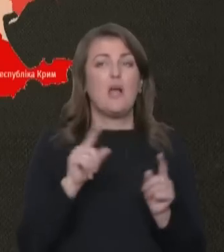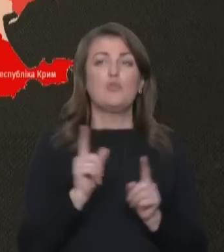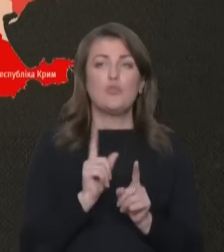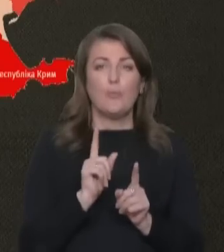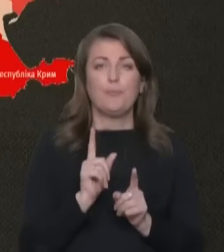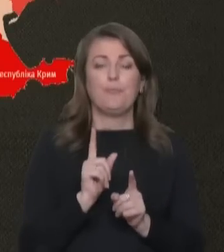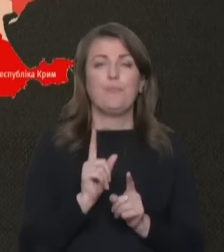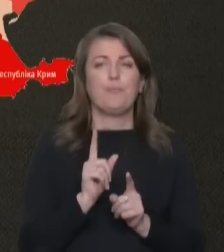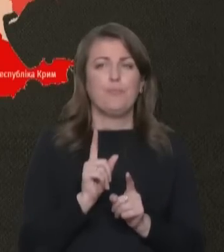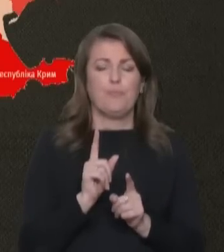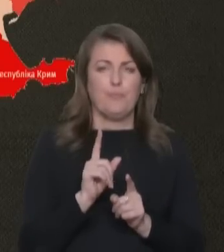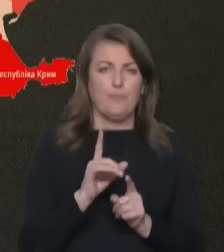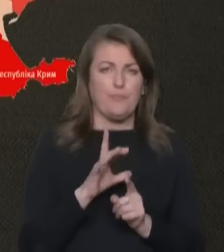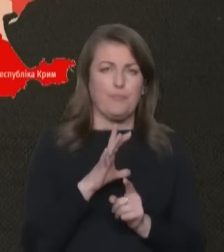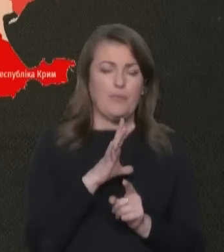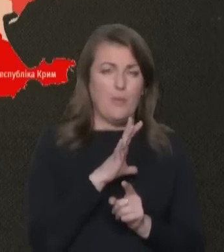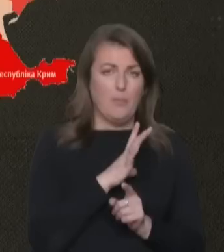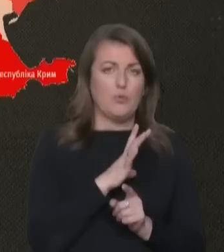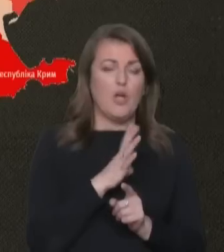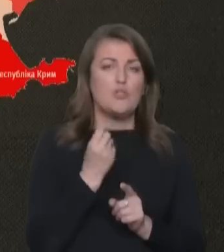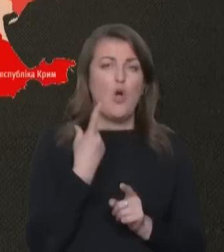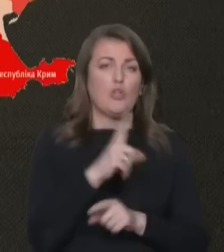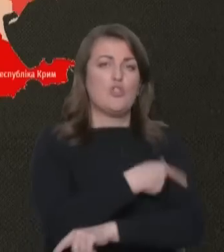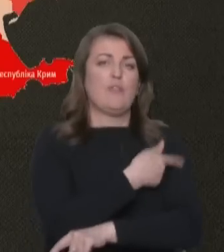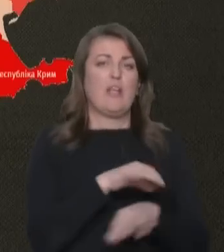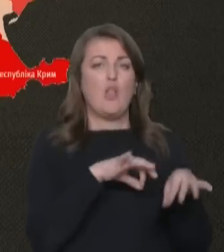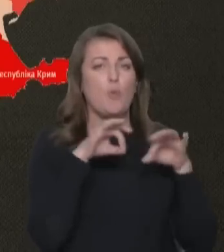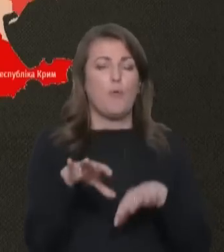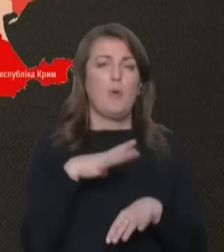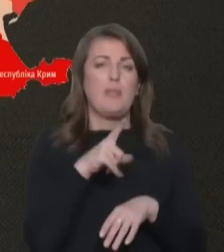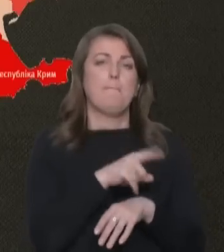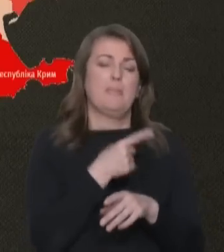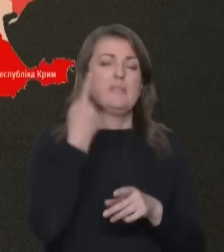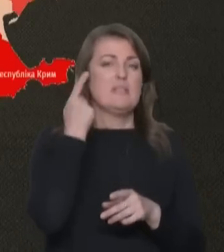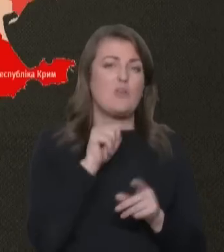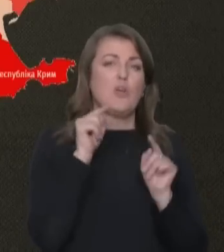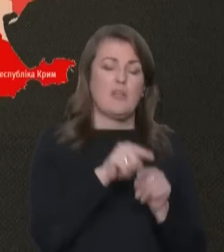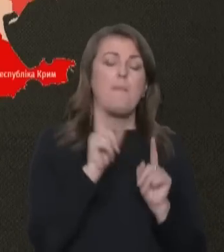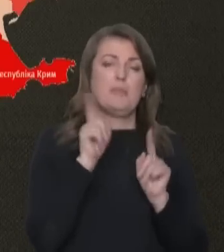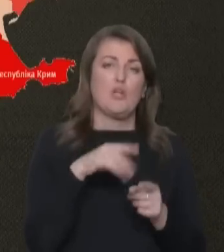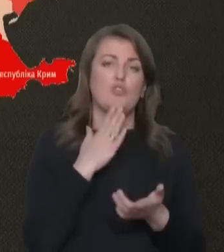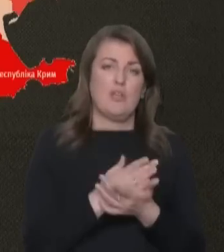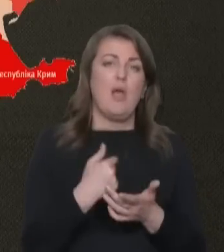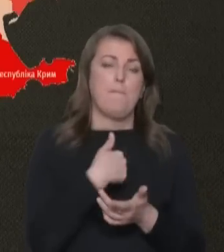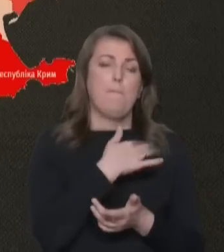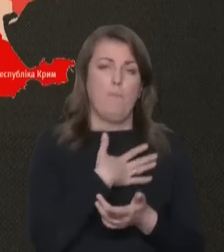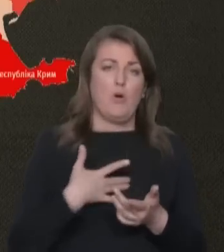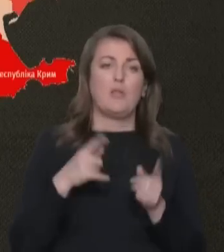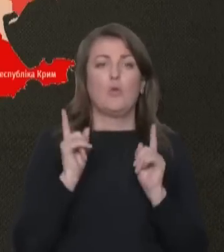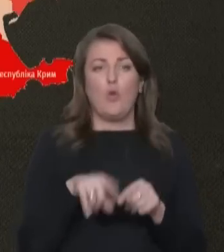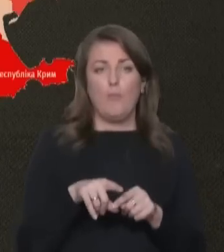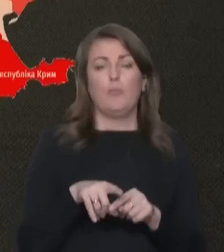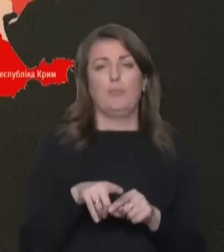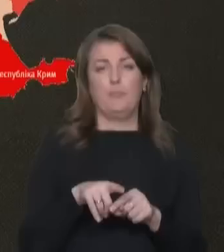на вулиці була ще швидка допомога, там були медики. Знаю, що там теж є поранення. Тому